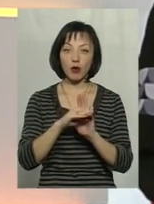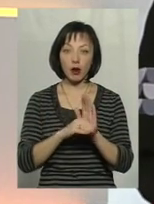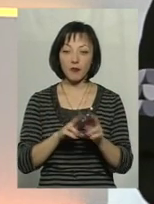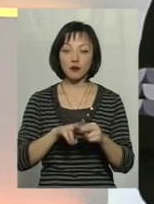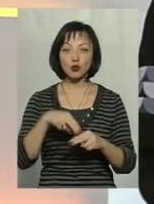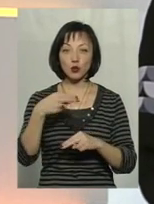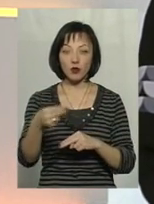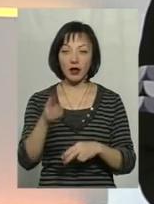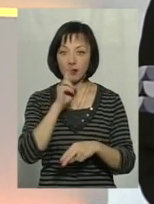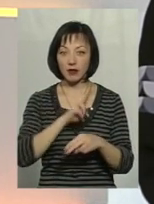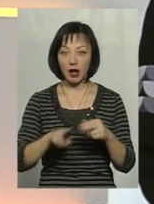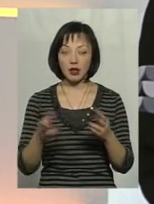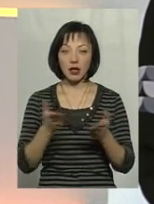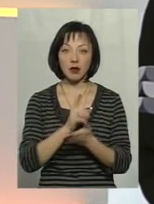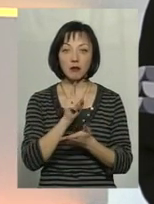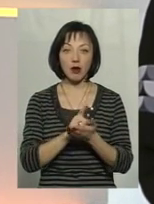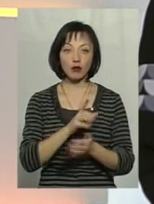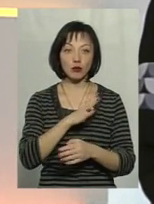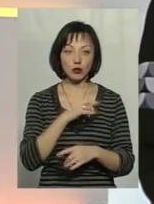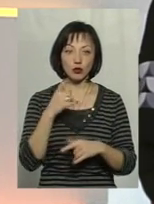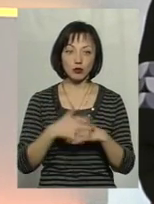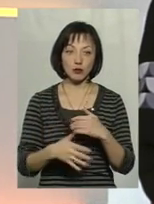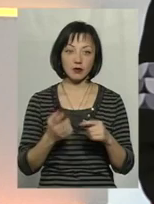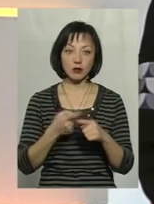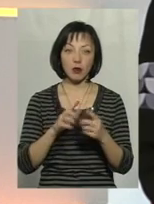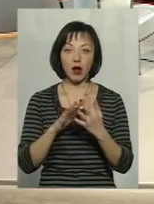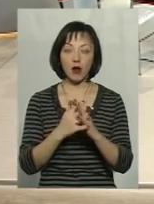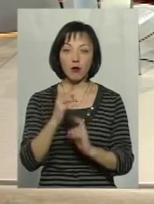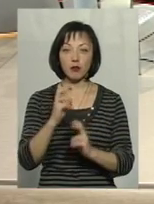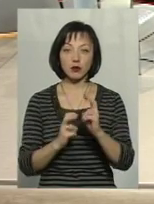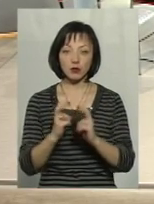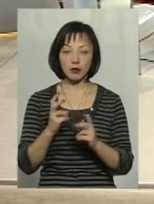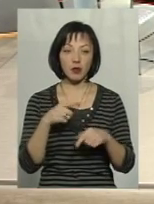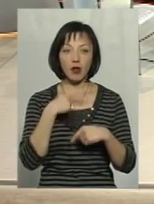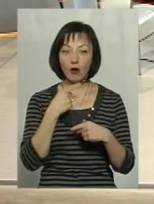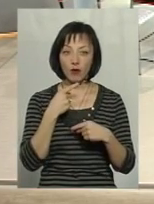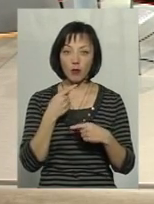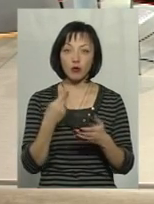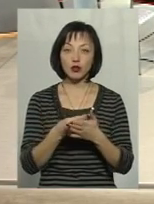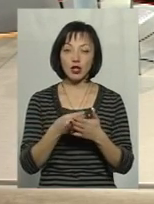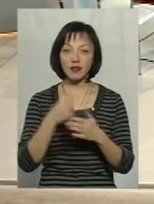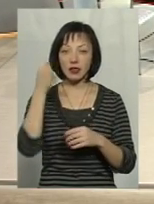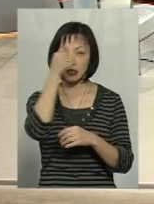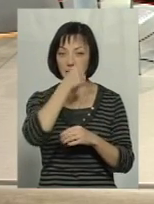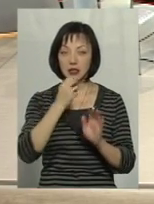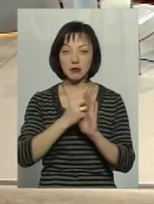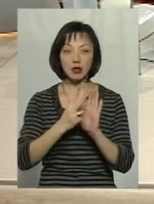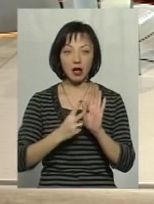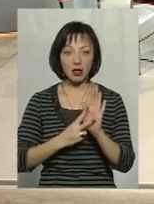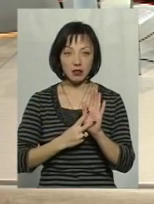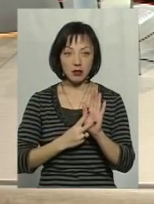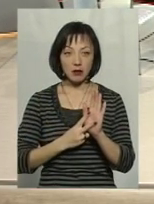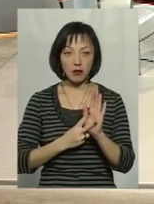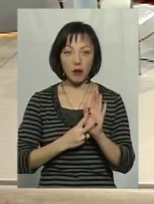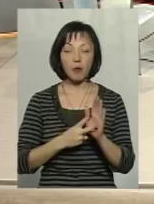відшкодування тих втрат, які мають бути. Розумієте, в цьому аграрно-промисловому комплексі? Ми говоримо бюджетний рік, 17-й. Тобто ми